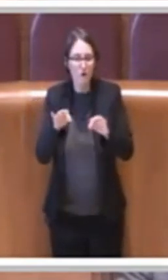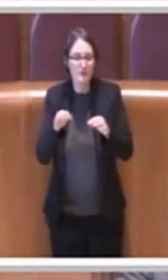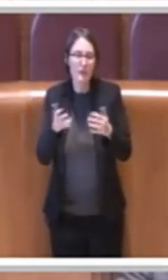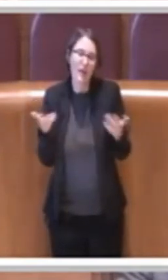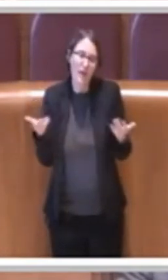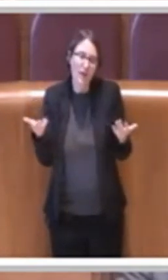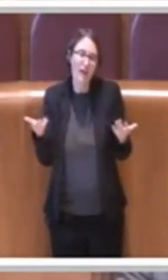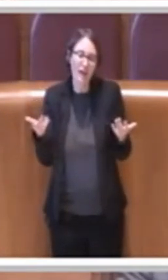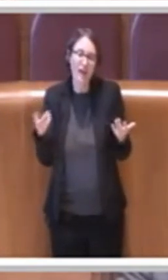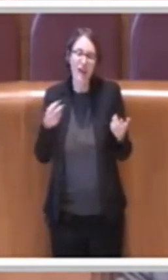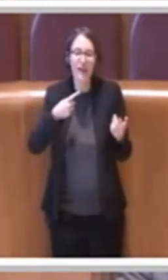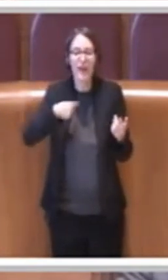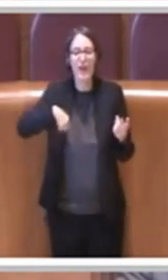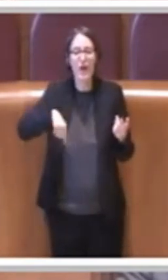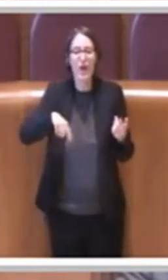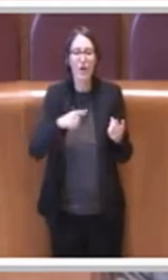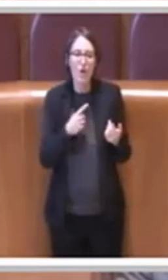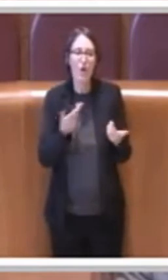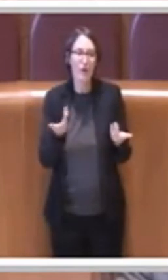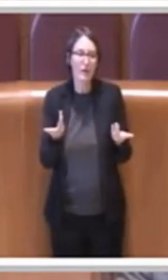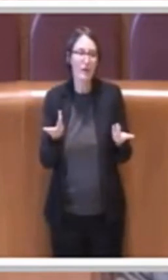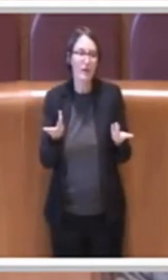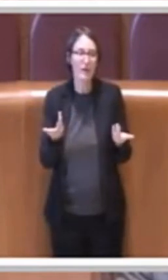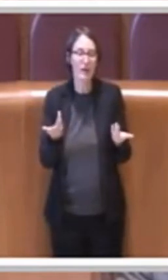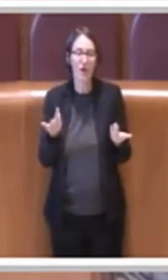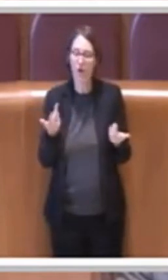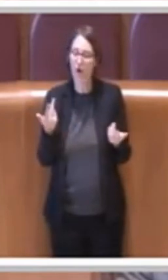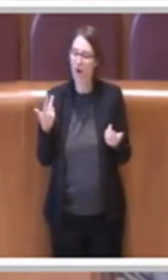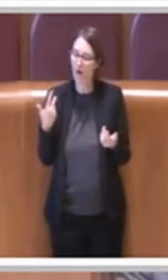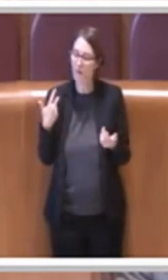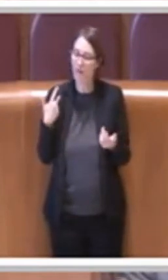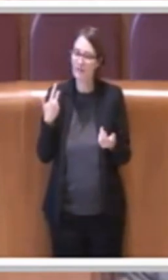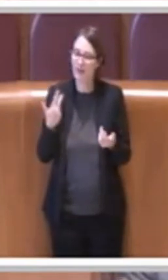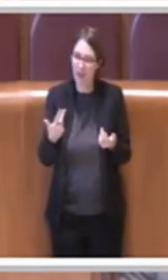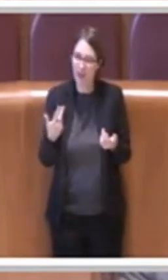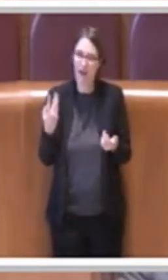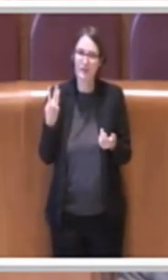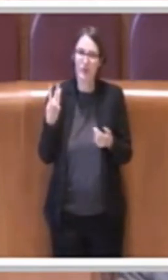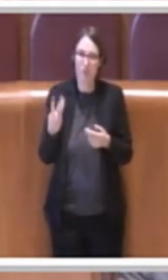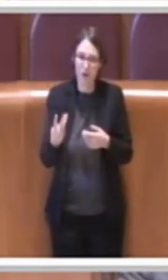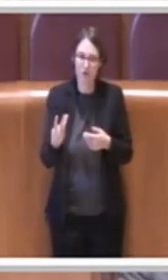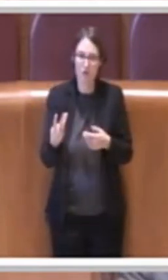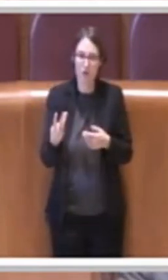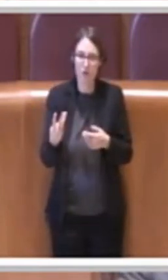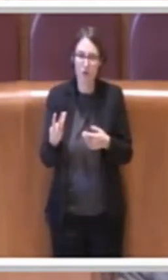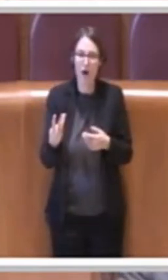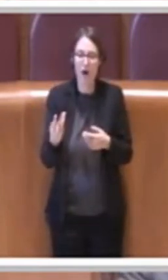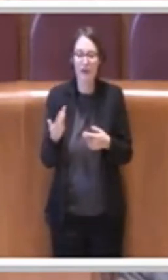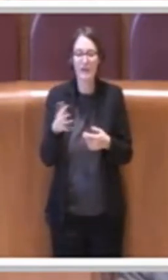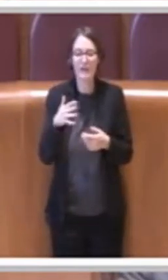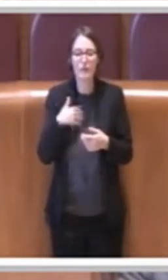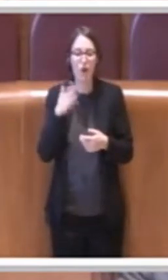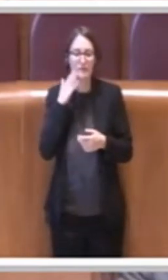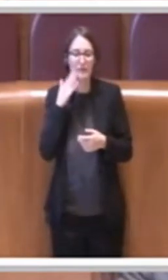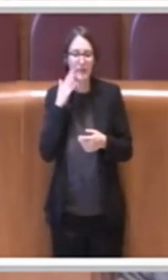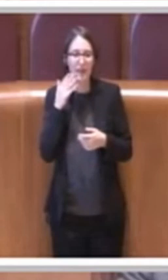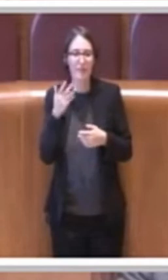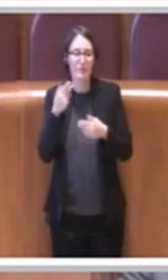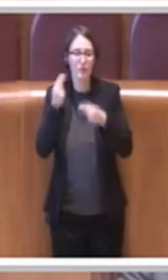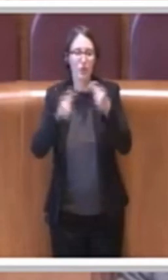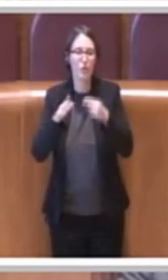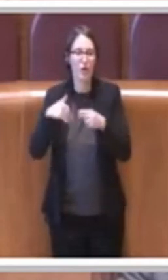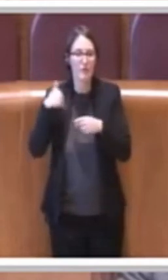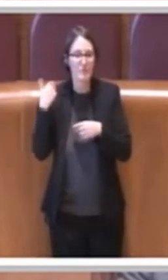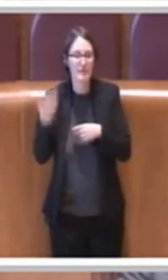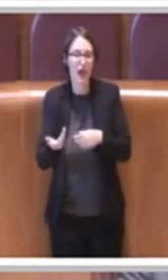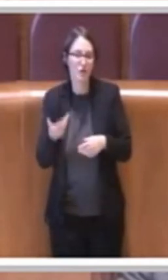quattro anni, dover ricorrere al pagamento di debiti fuori bilancio per oltre 300 milioni? Perché questa è la